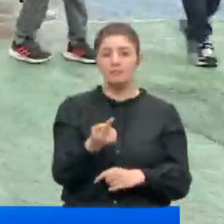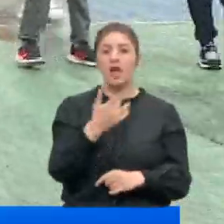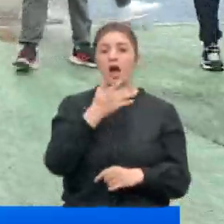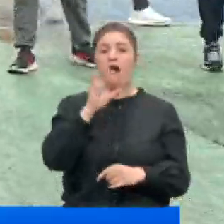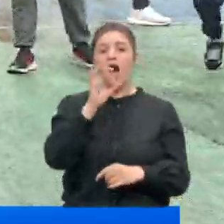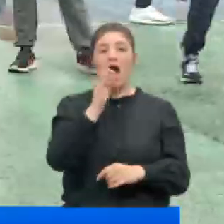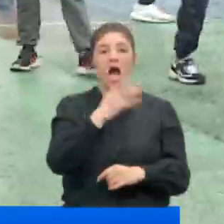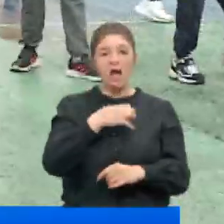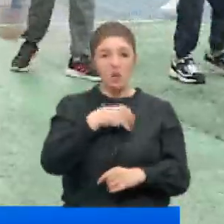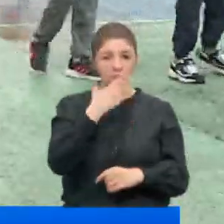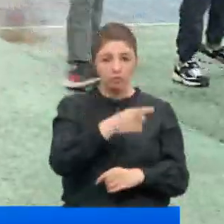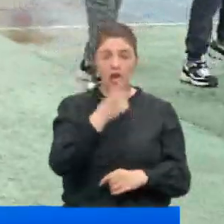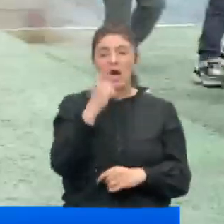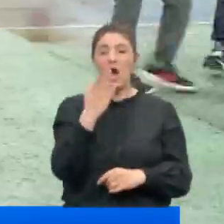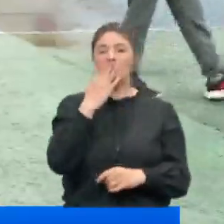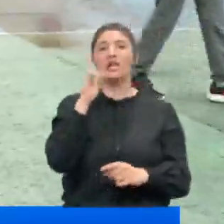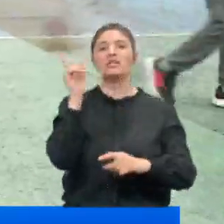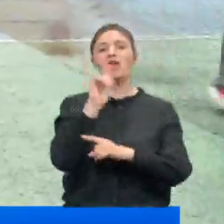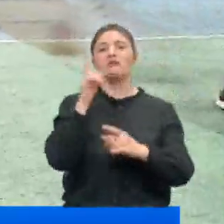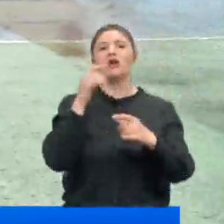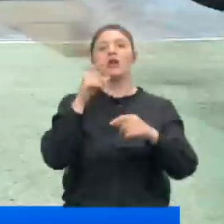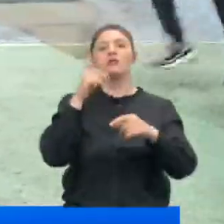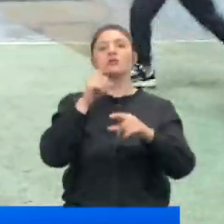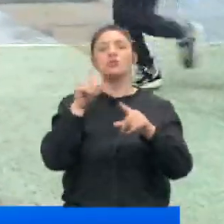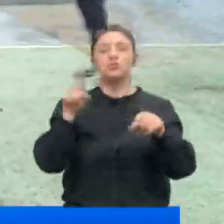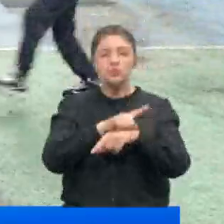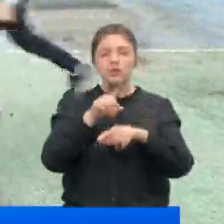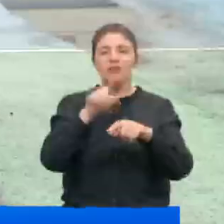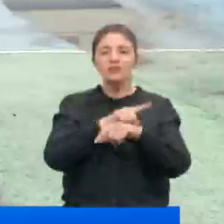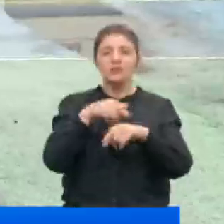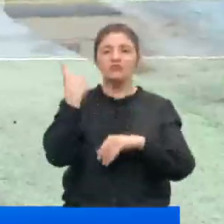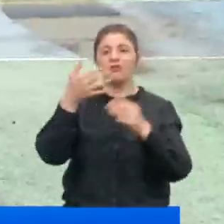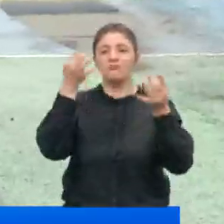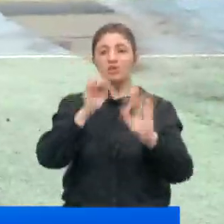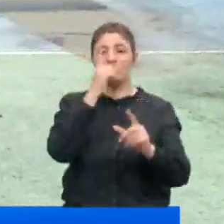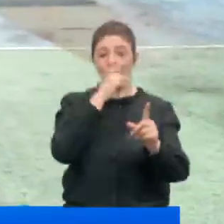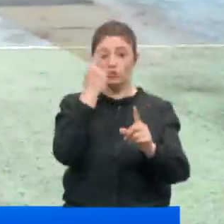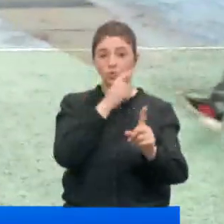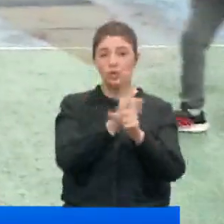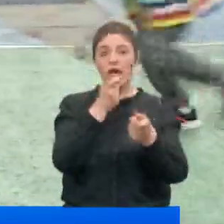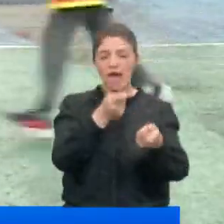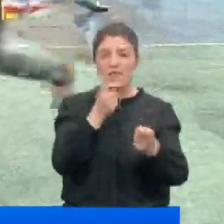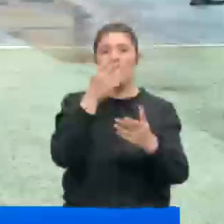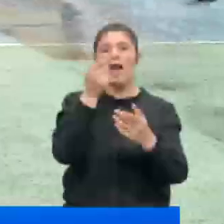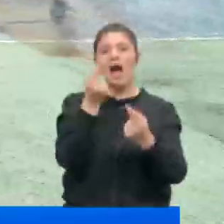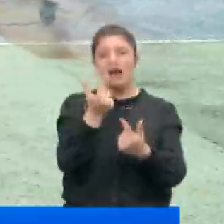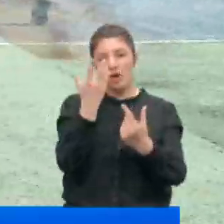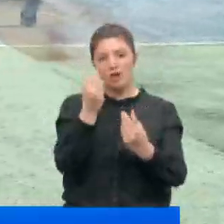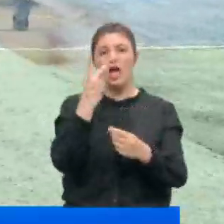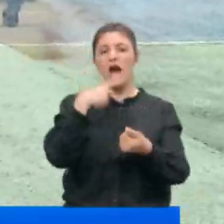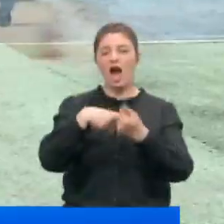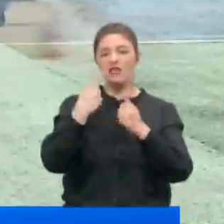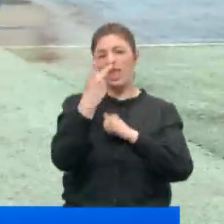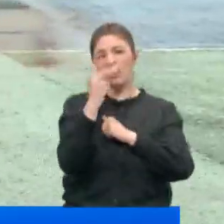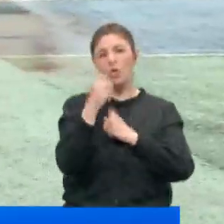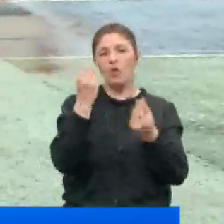Anaokulları ve ilkokullar için ilk ders dili uzun bir aranın ardından çaldı ve yüz yüze eğitim seyreltilmiş olarak haftada 2 gün